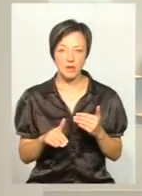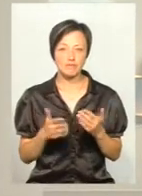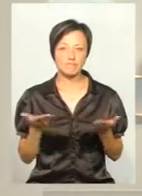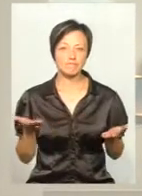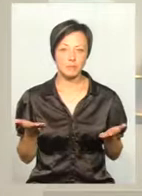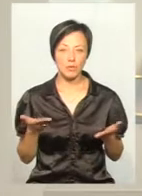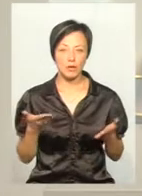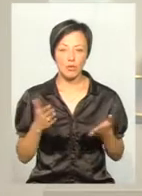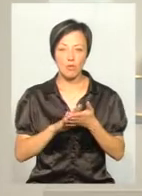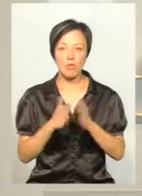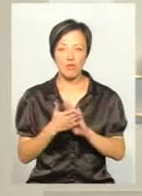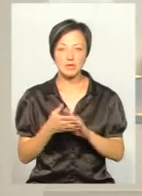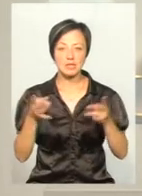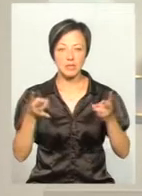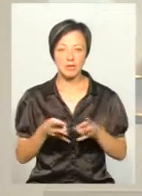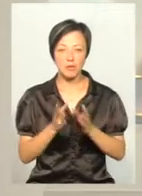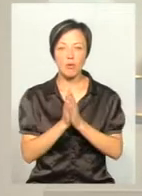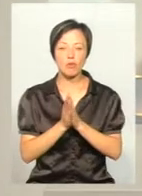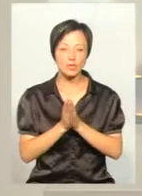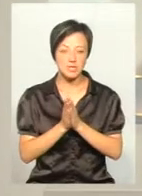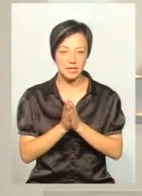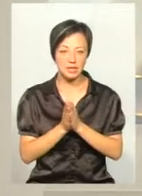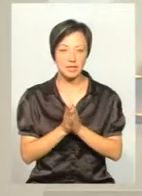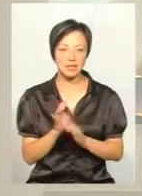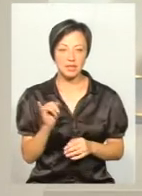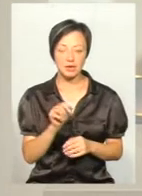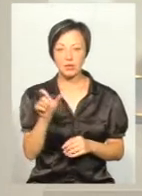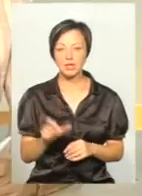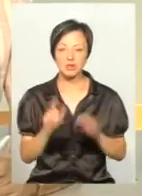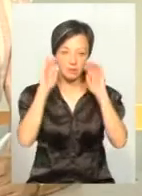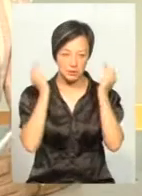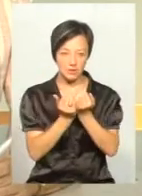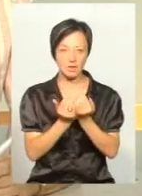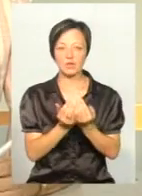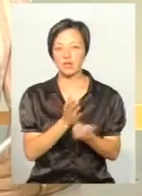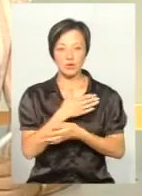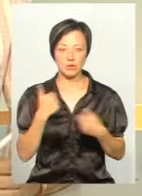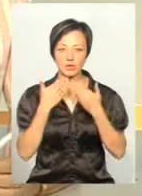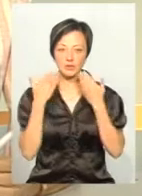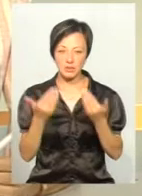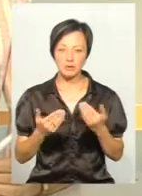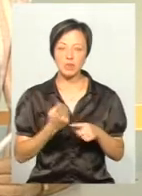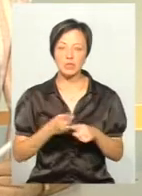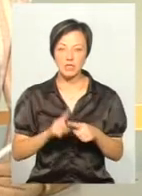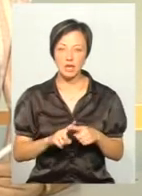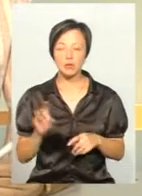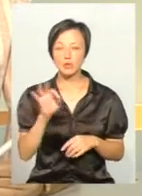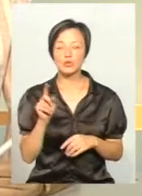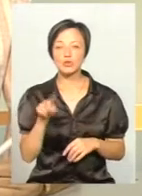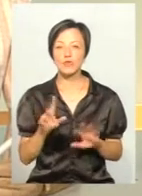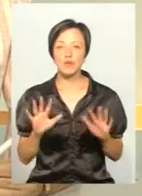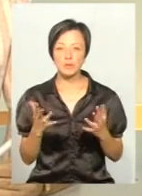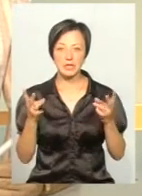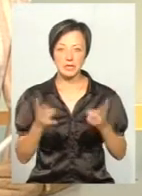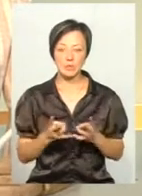її в умови, що її треба попросити. І людина замикається, більше нікуди не звертається. Ось, якраз про це. Що в цьому